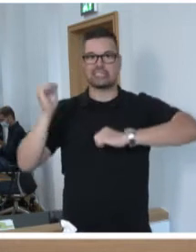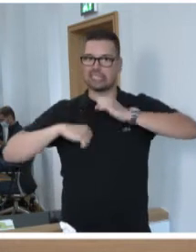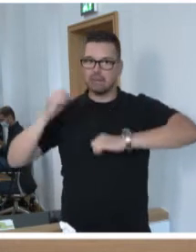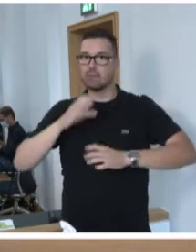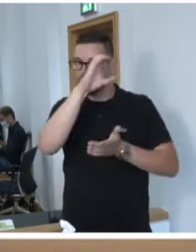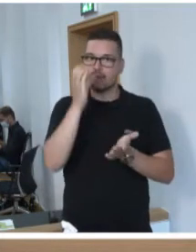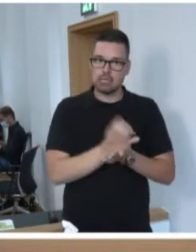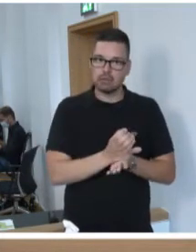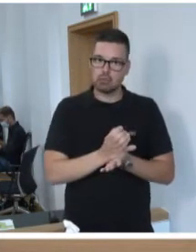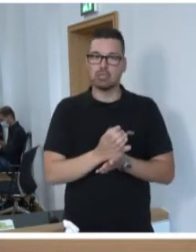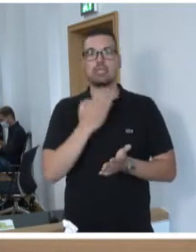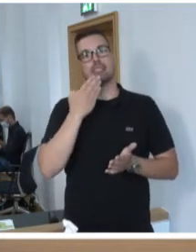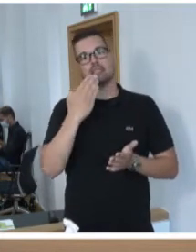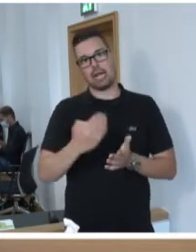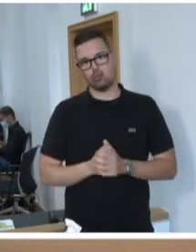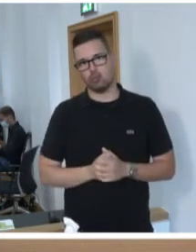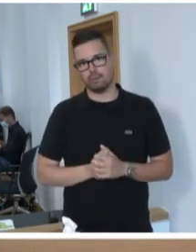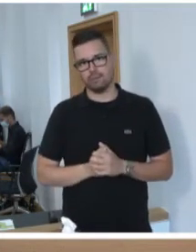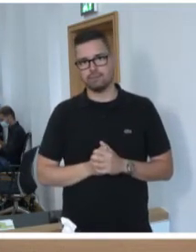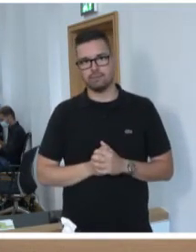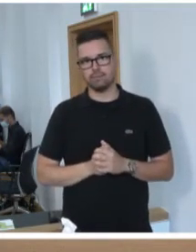Verantwortungsbewusstsein Dankeschön sagen.